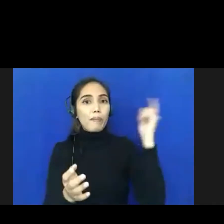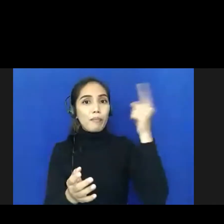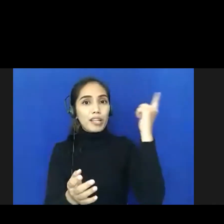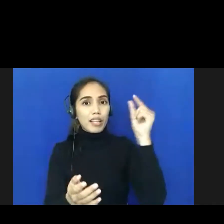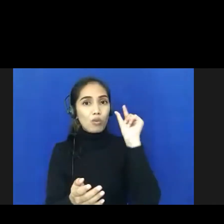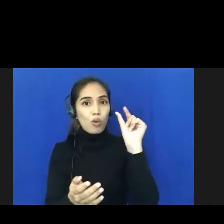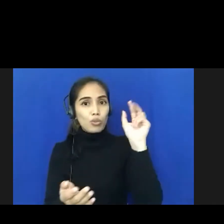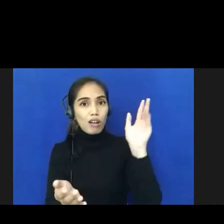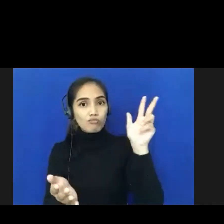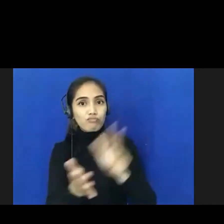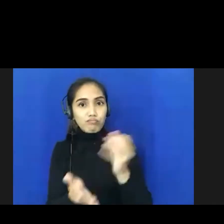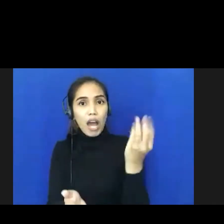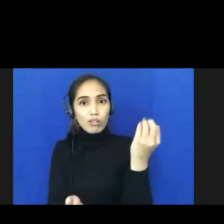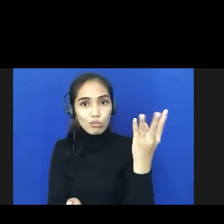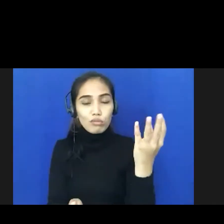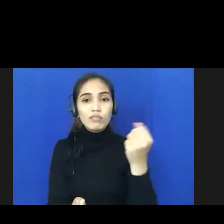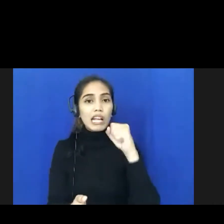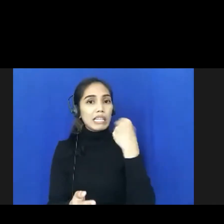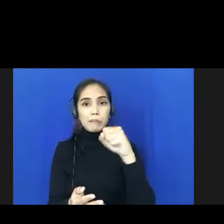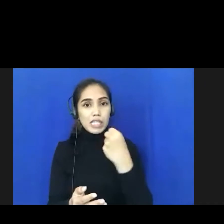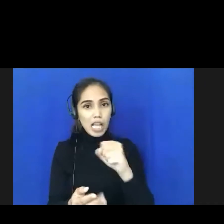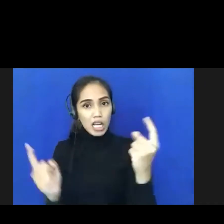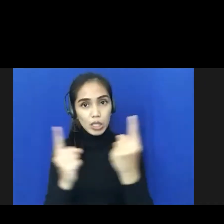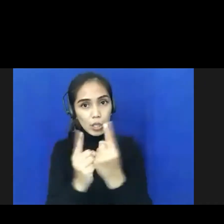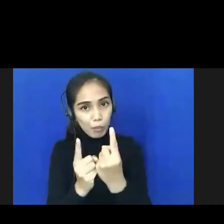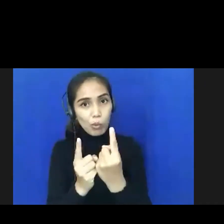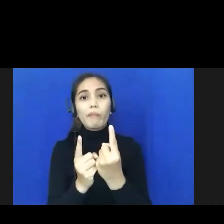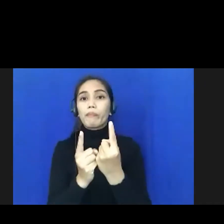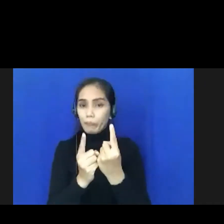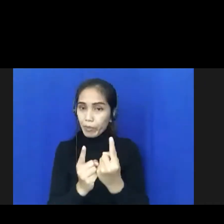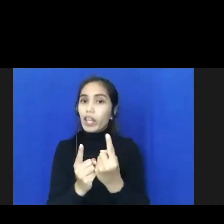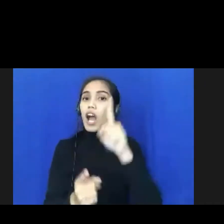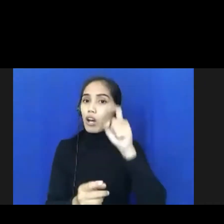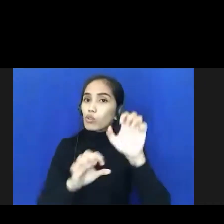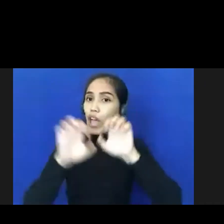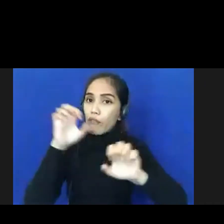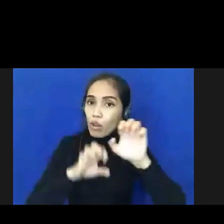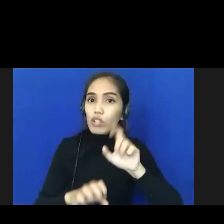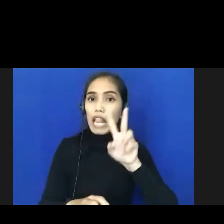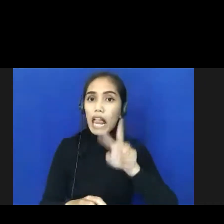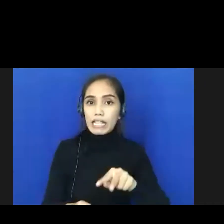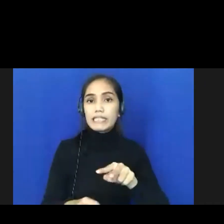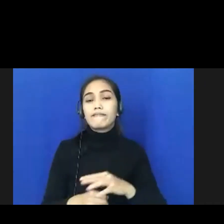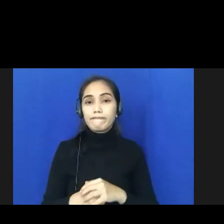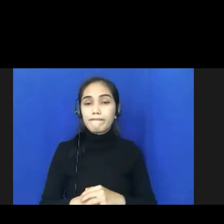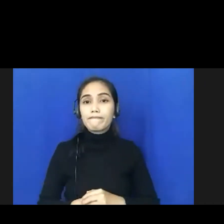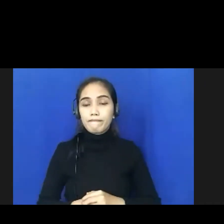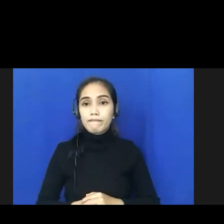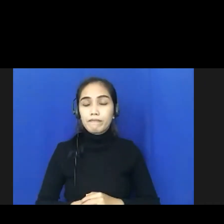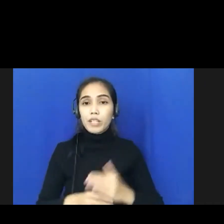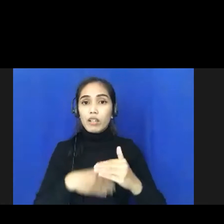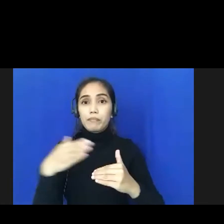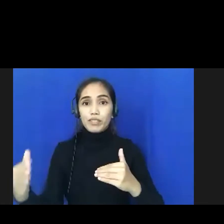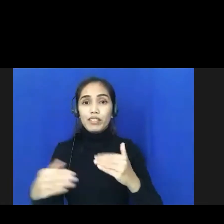dilakukan tatap muka maka masih di evaluasi kembali kemudian